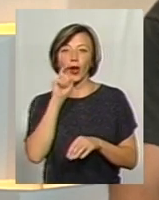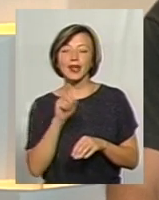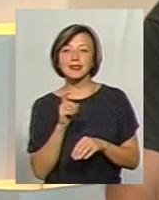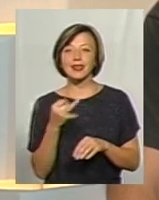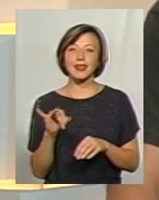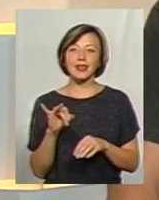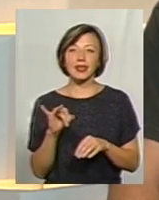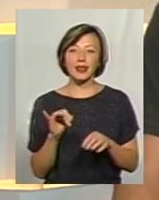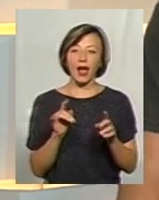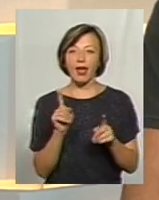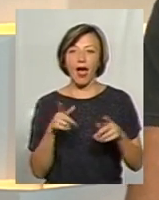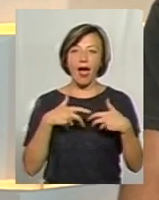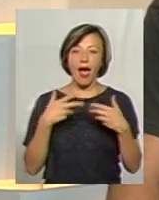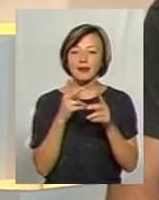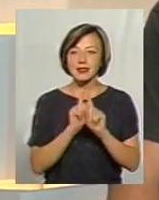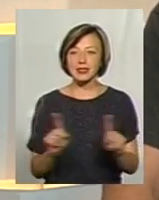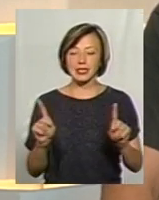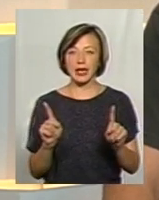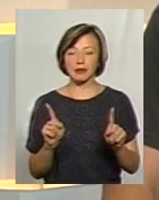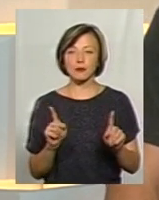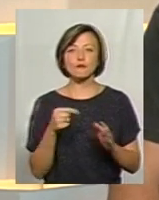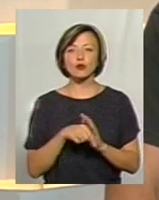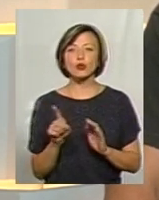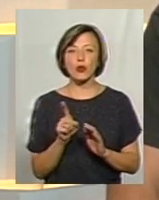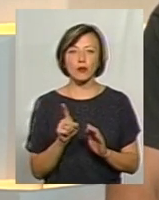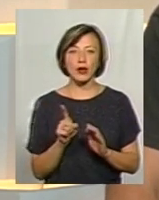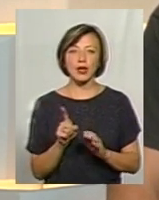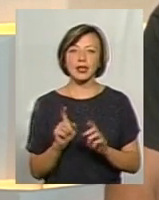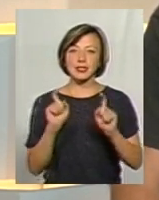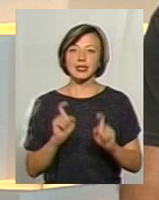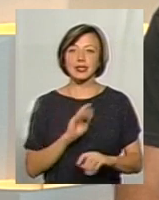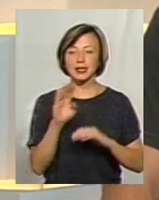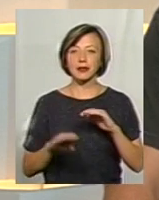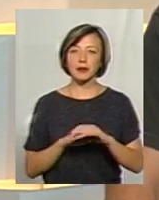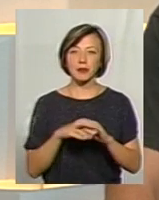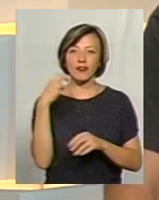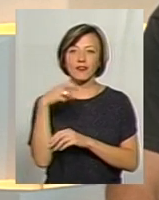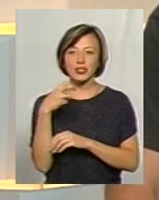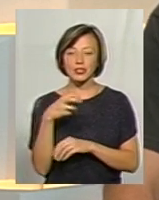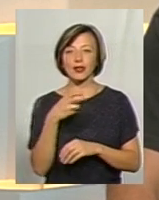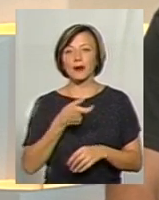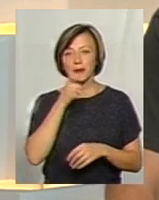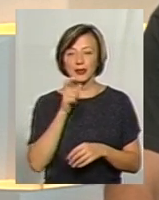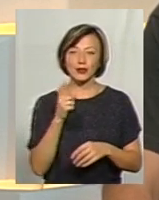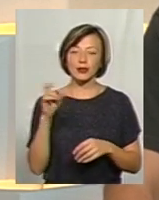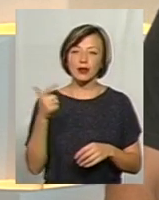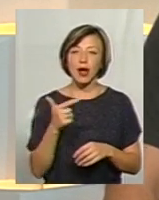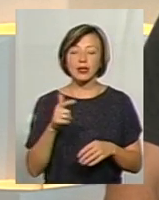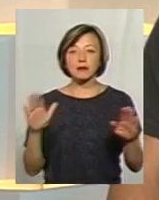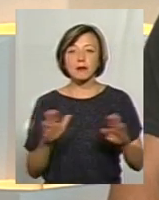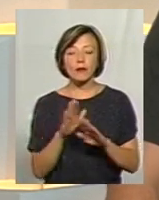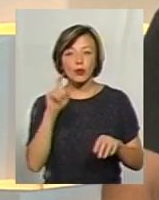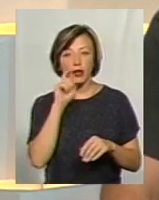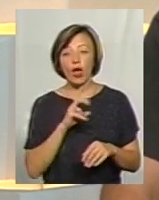екзистенціалізм. В чому полягає? Сидіти під вишною, пити чарку, сміятися в вуз, співати українських пісень. Але, на жаль,